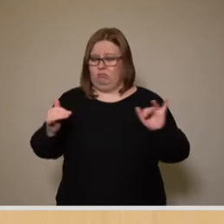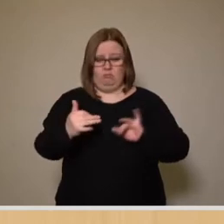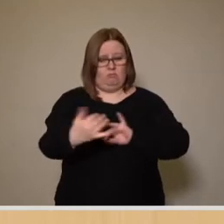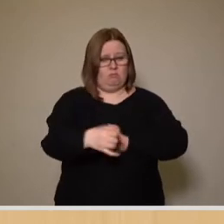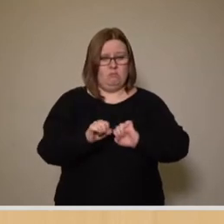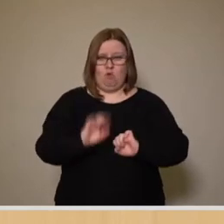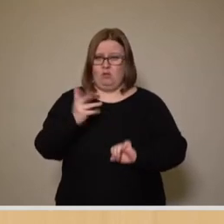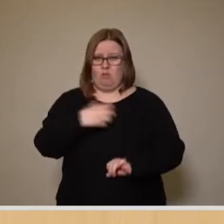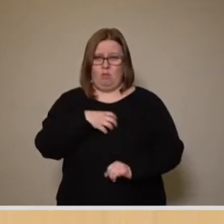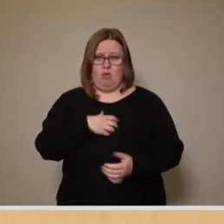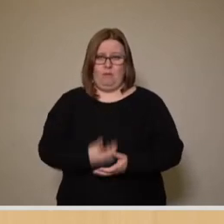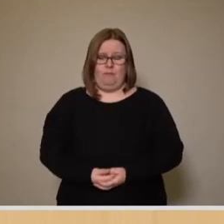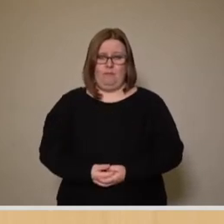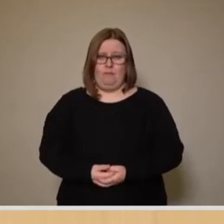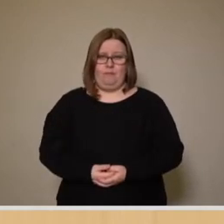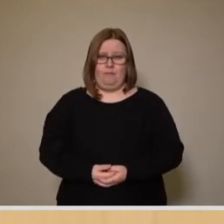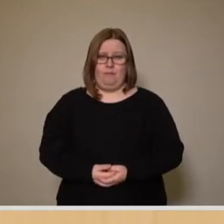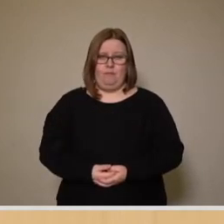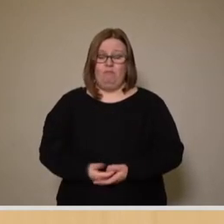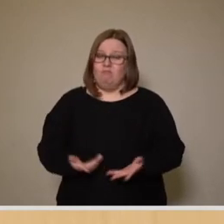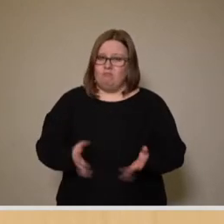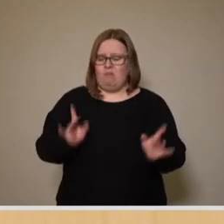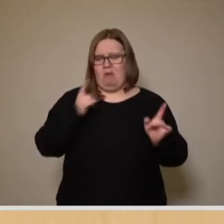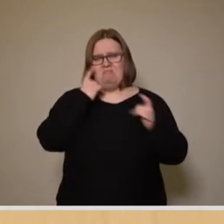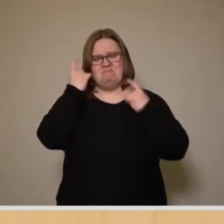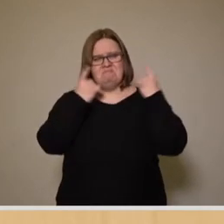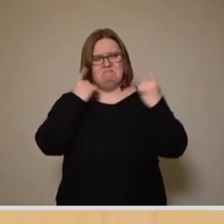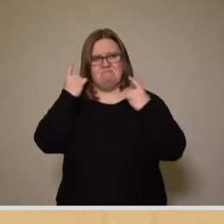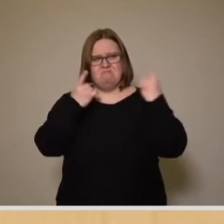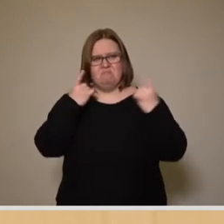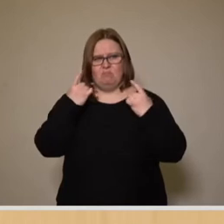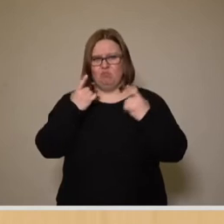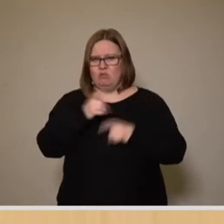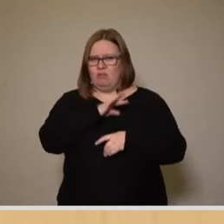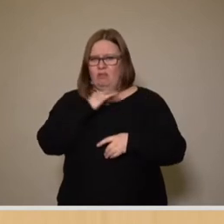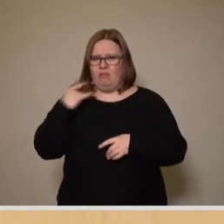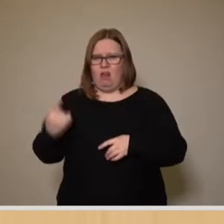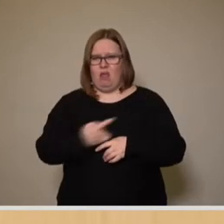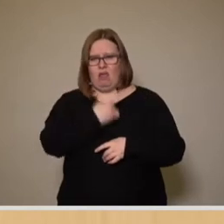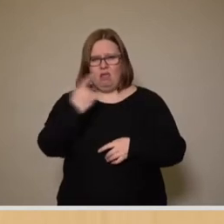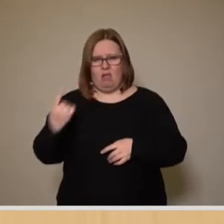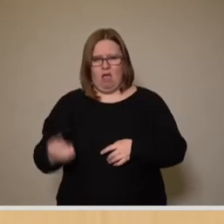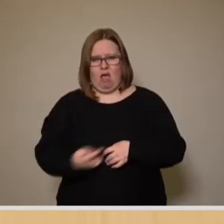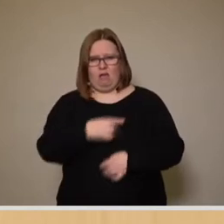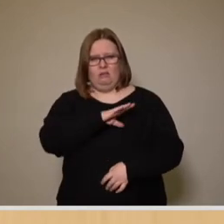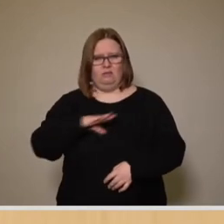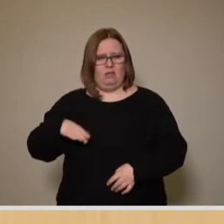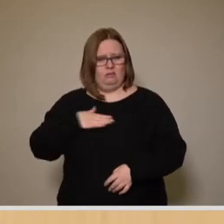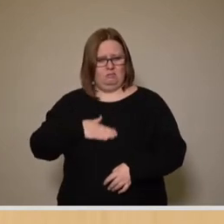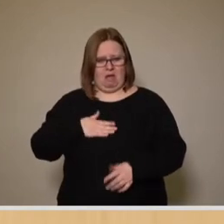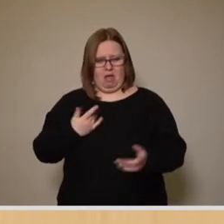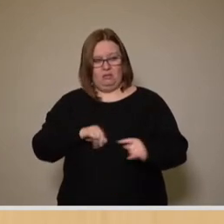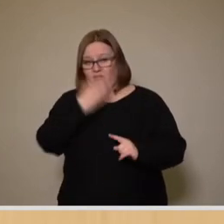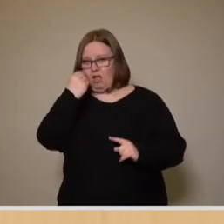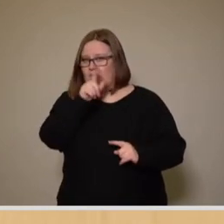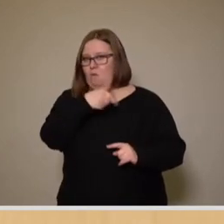der Stadt erreichbar. Es ist schon erstaunlich, dass über diese vielen Jahre das Sachsenbad nicht vergessen